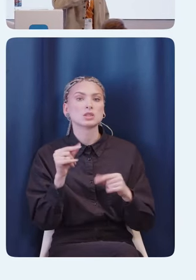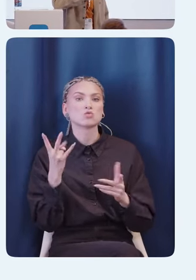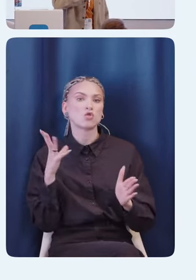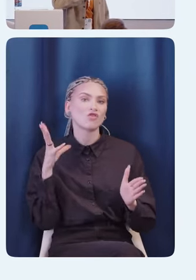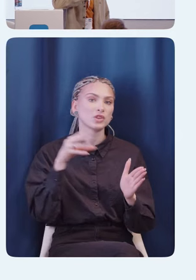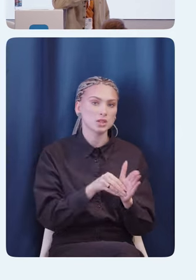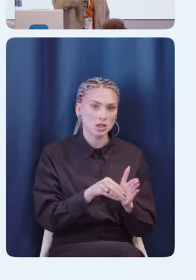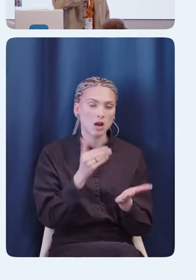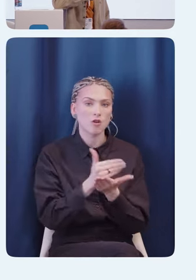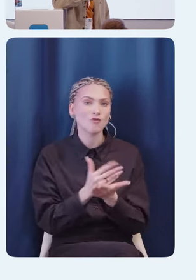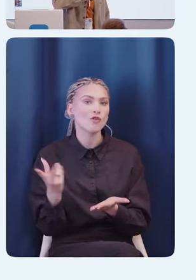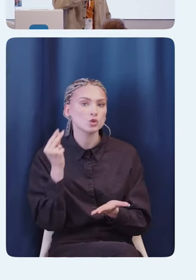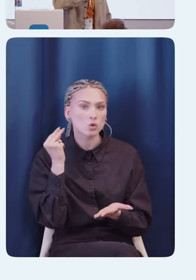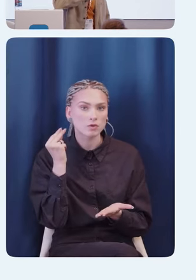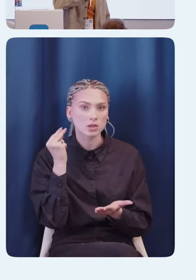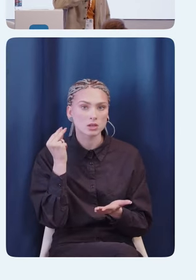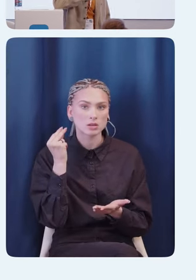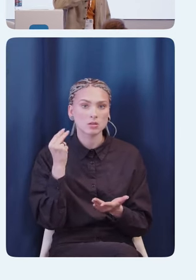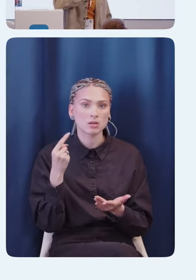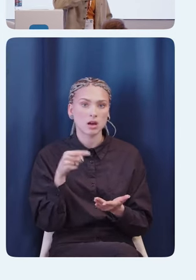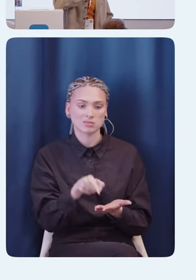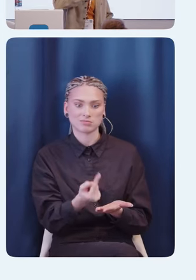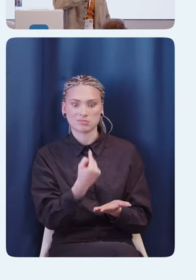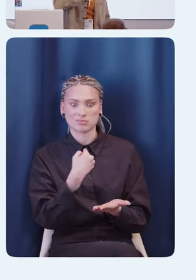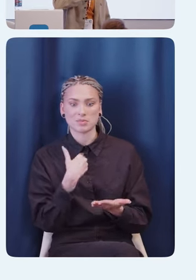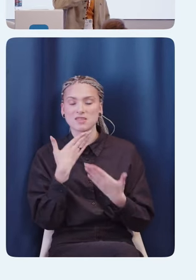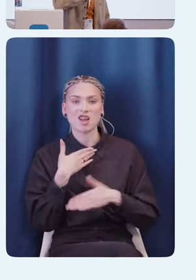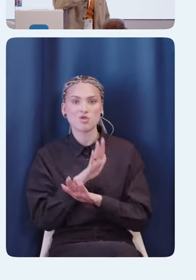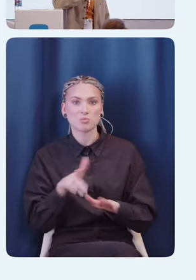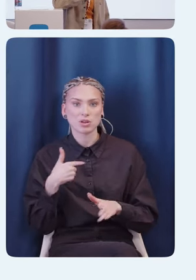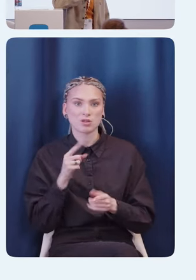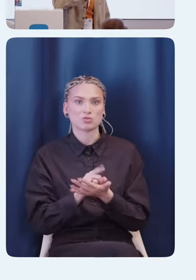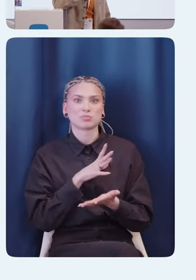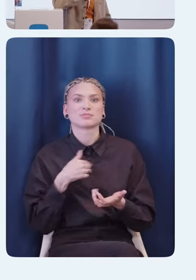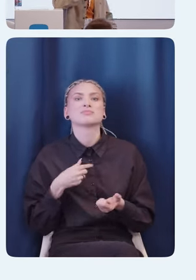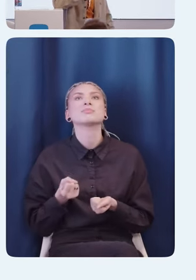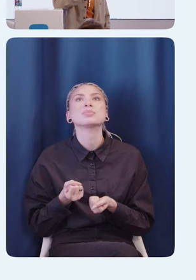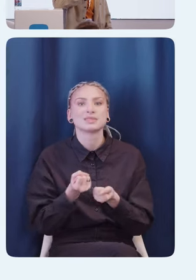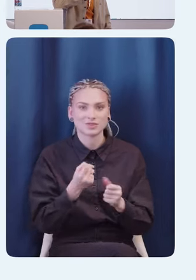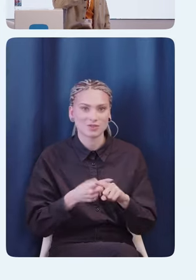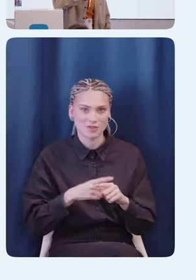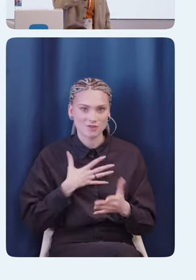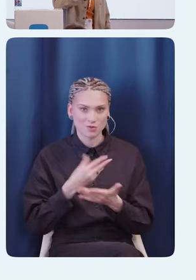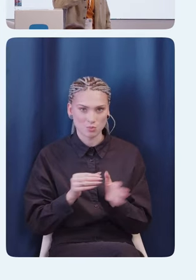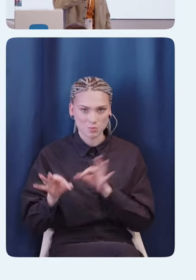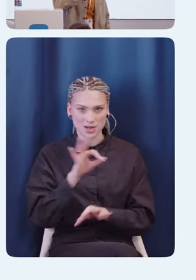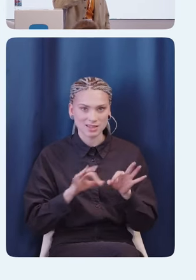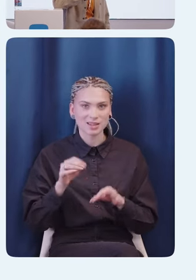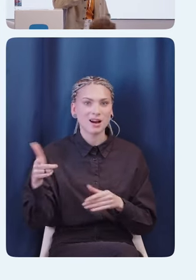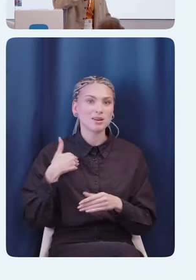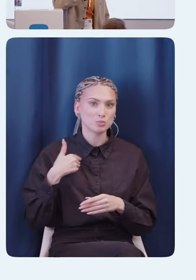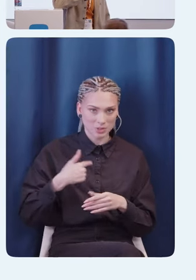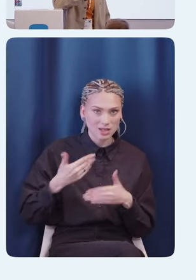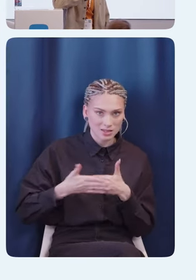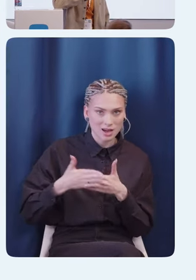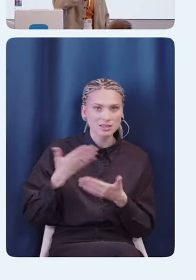VoiceOver, что меня, наверное, не любят, поэтому меня заставляют поддерживать VoiceOver в моих проектах. Да, меня пытаются наказать, меня,